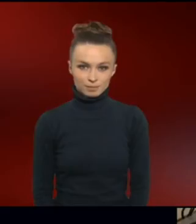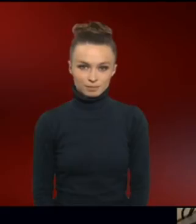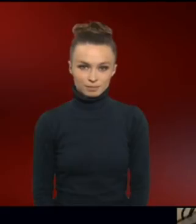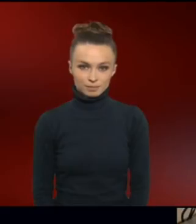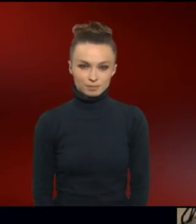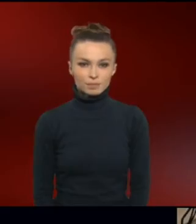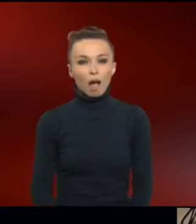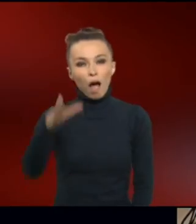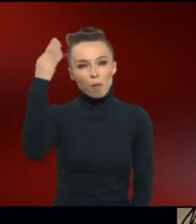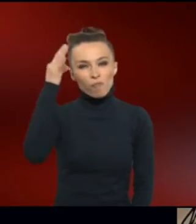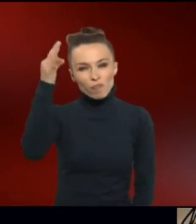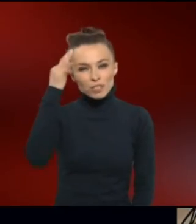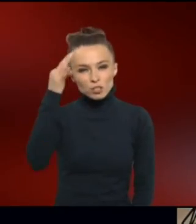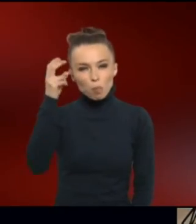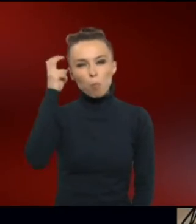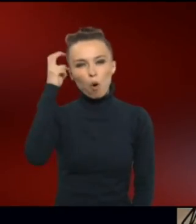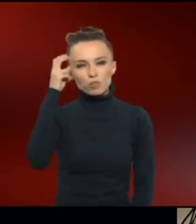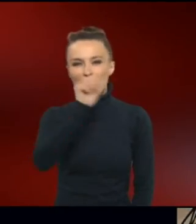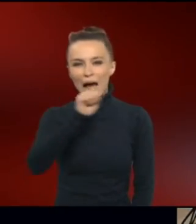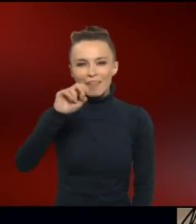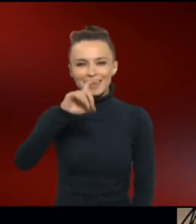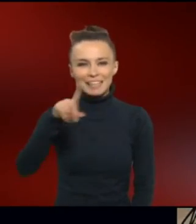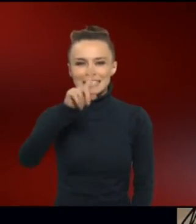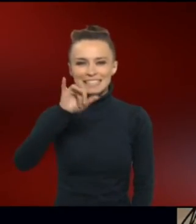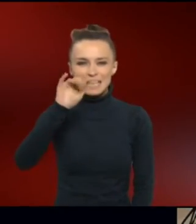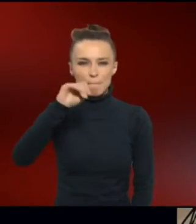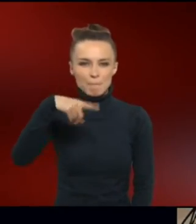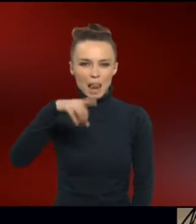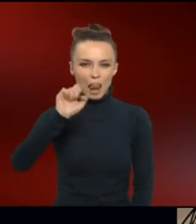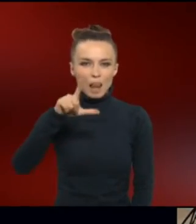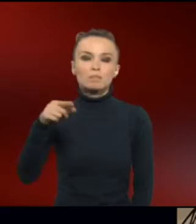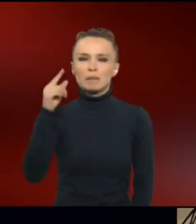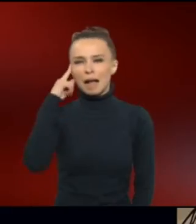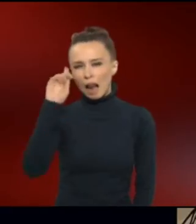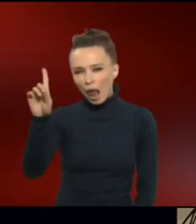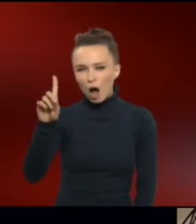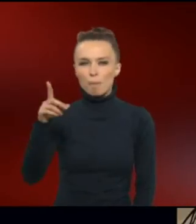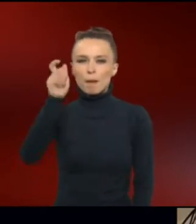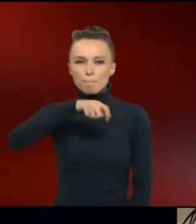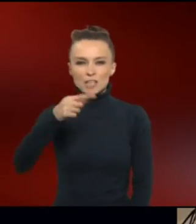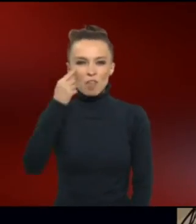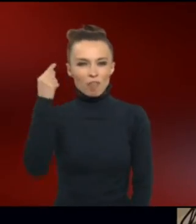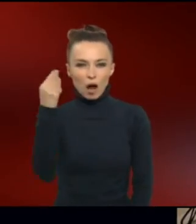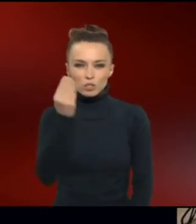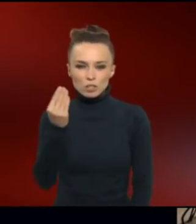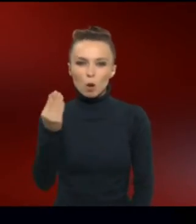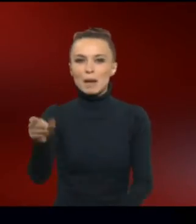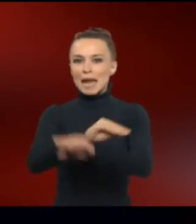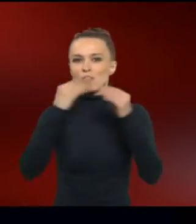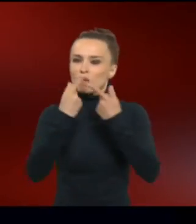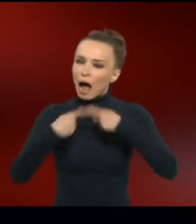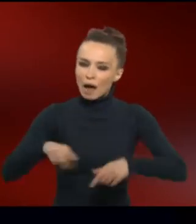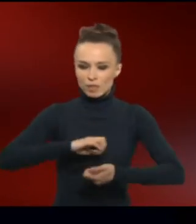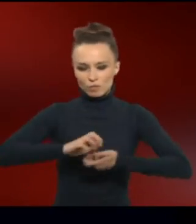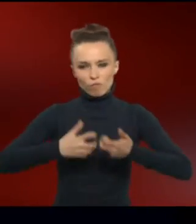Die Hamburger Wissenschaftler und Professor André Zimpel glauben, Menschen mit Down-Syndrom verarbeiten Informationen anders. Vor